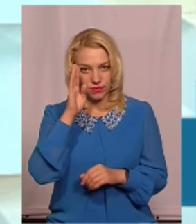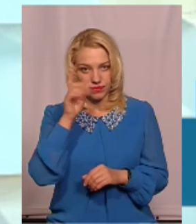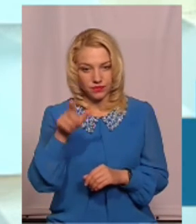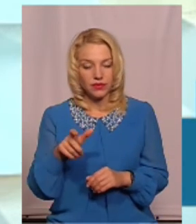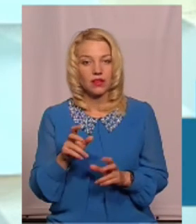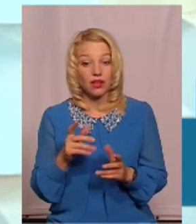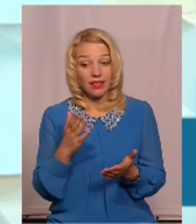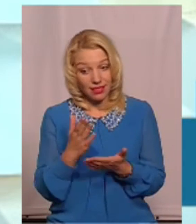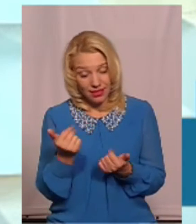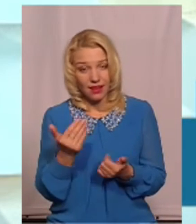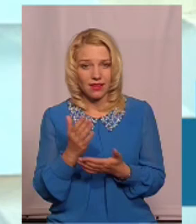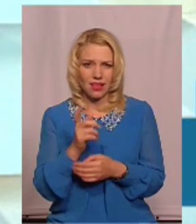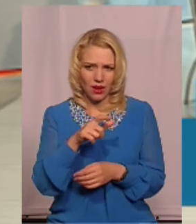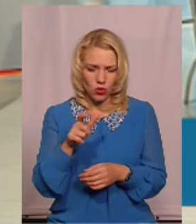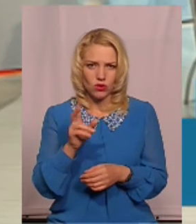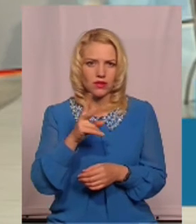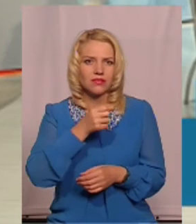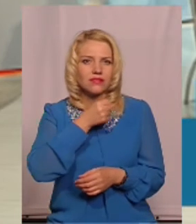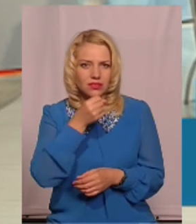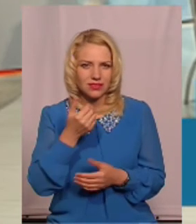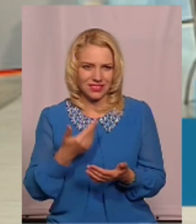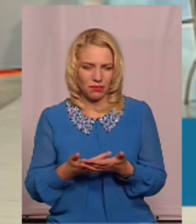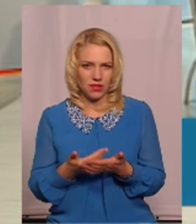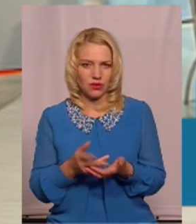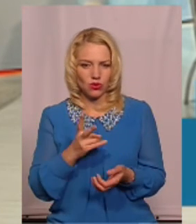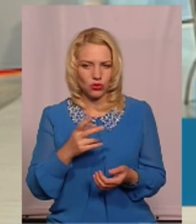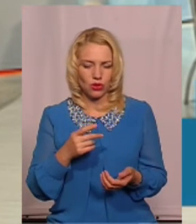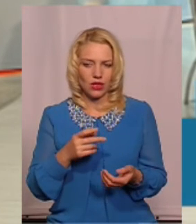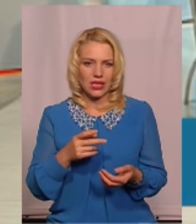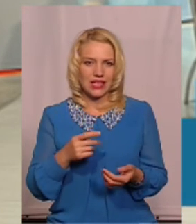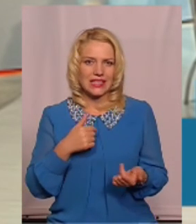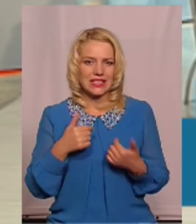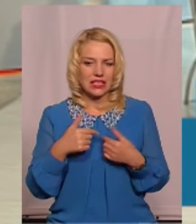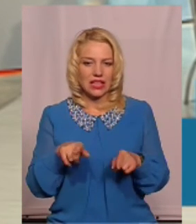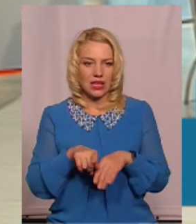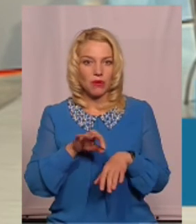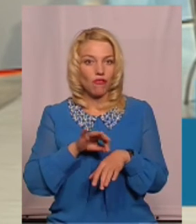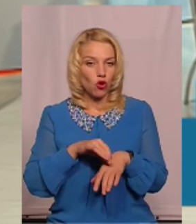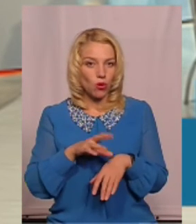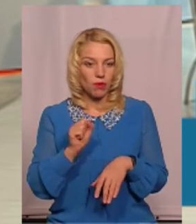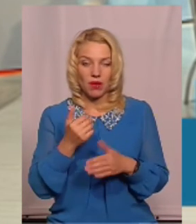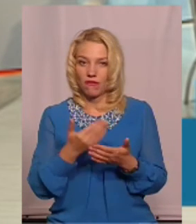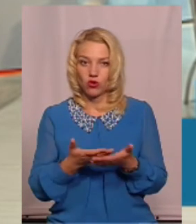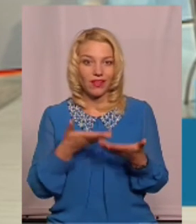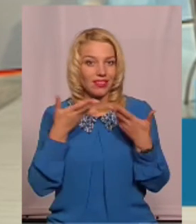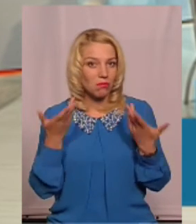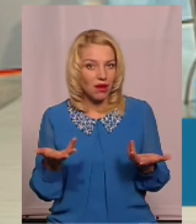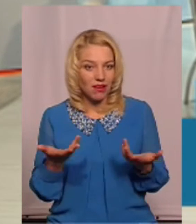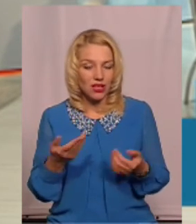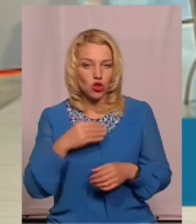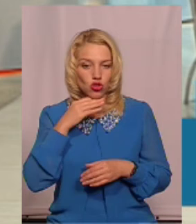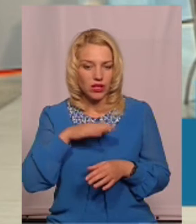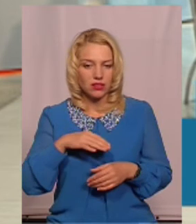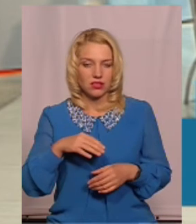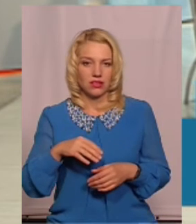Так, от є люди, і навіть літні, які, наприклад, страждають такими хворобами. А, наприклад, немає достатньо